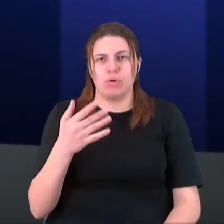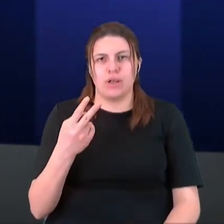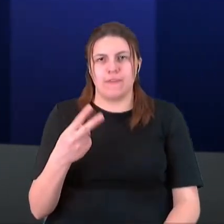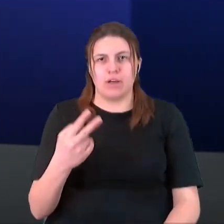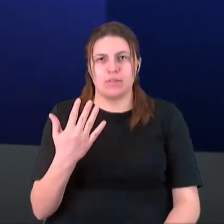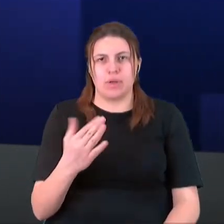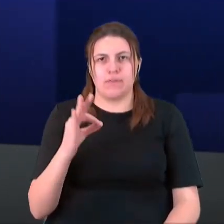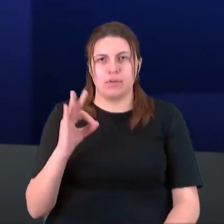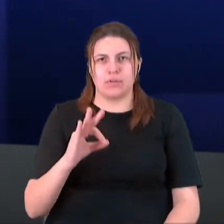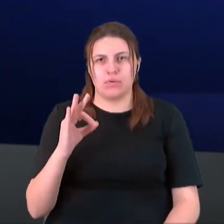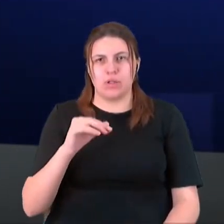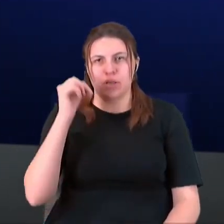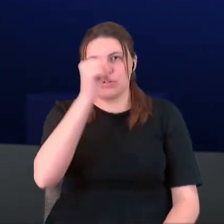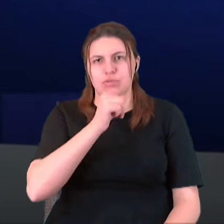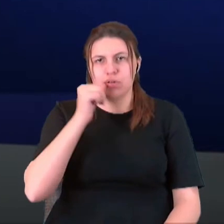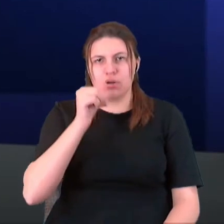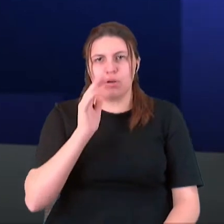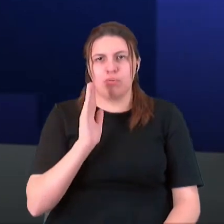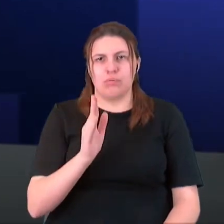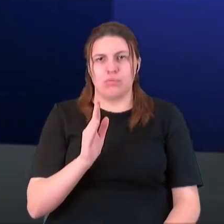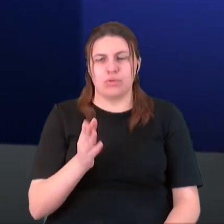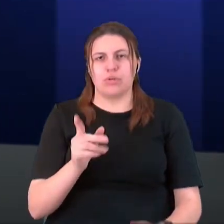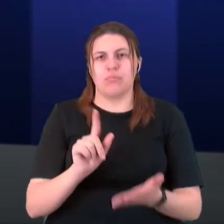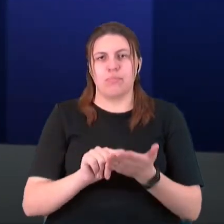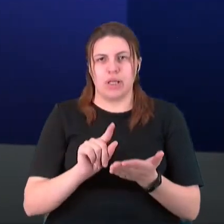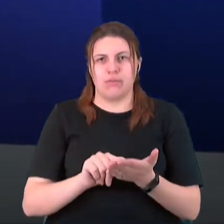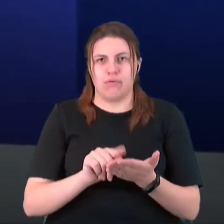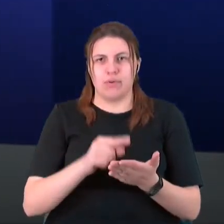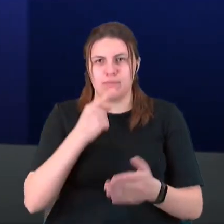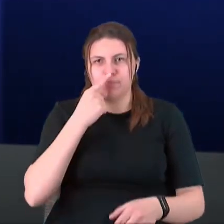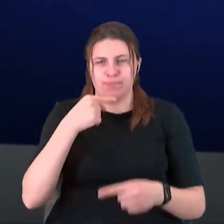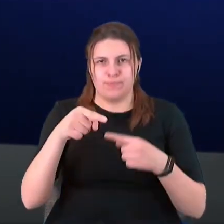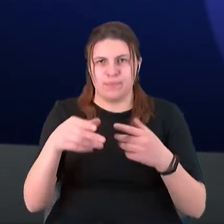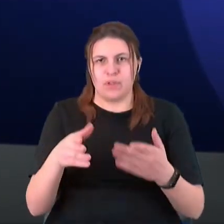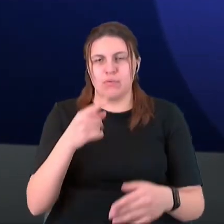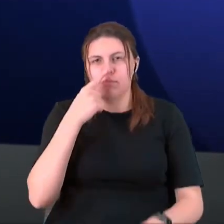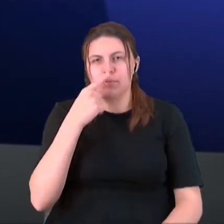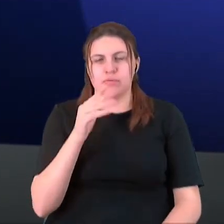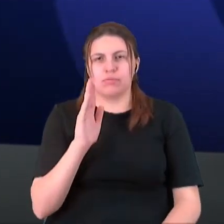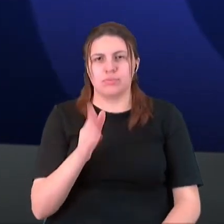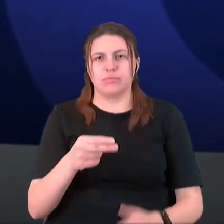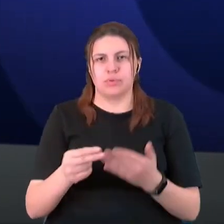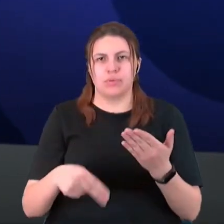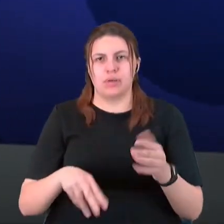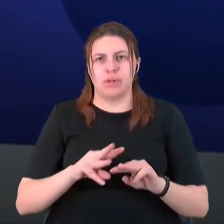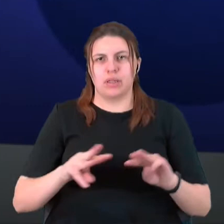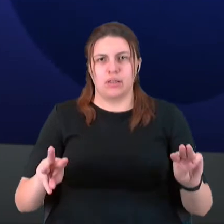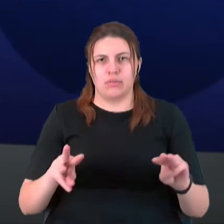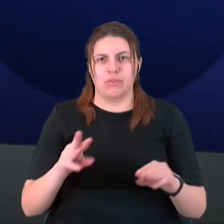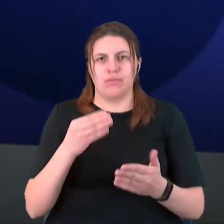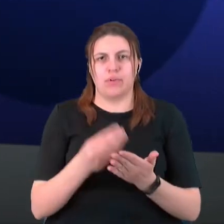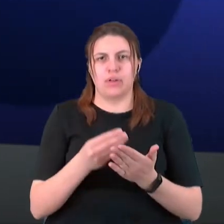12 років будуть пільговими. Найближчим часом буде підписана угода між Міністерством фінансів і Міністерством з питань